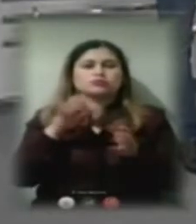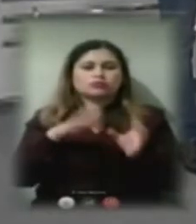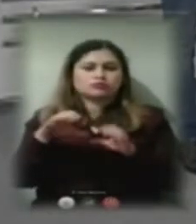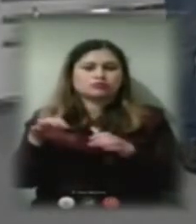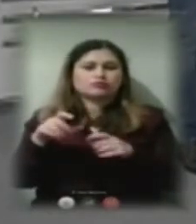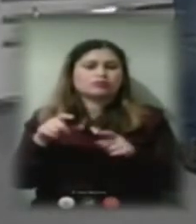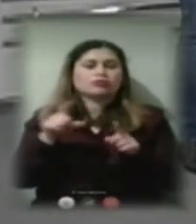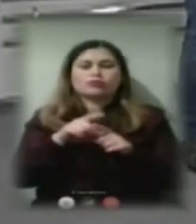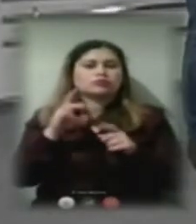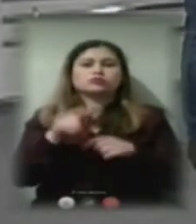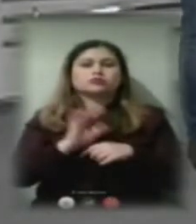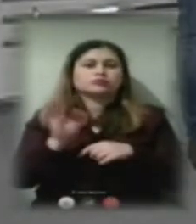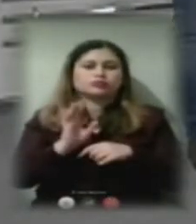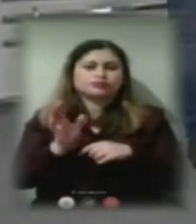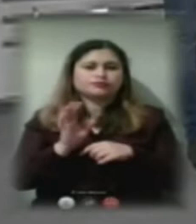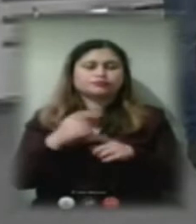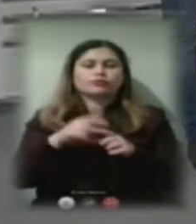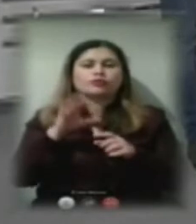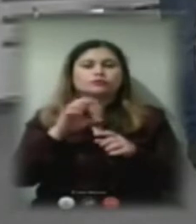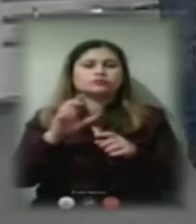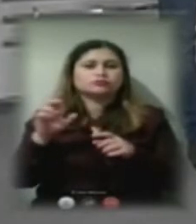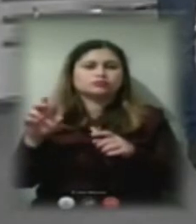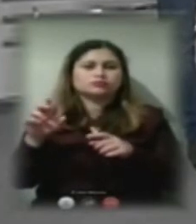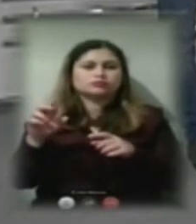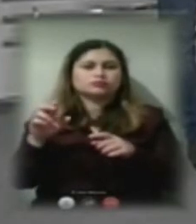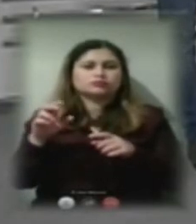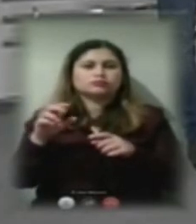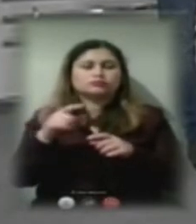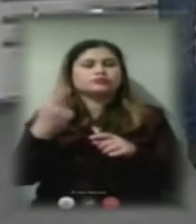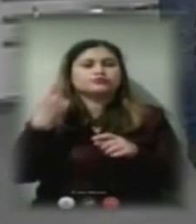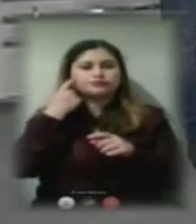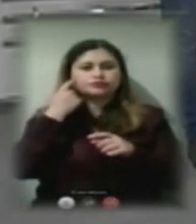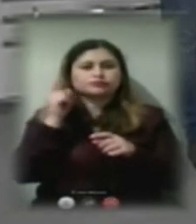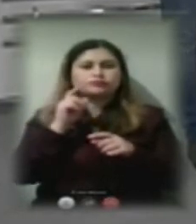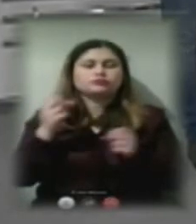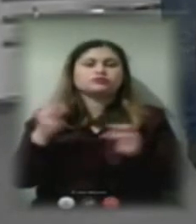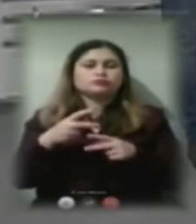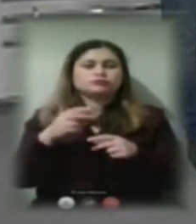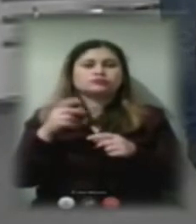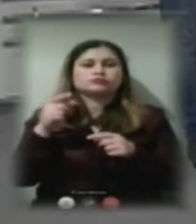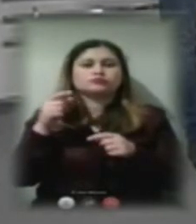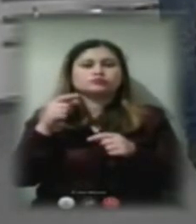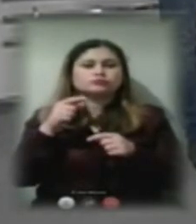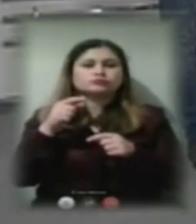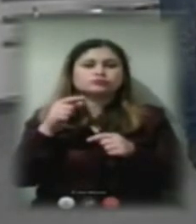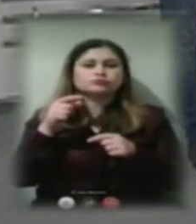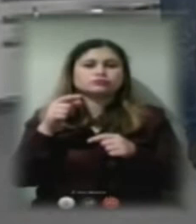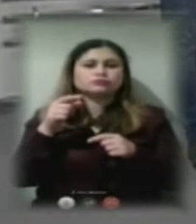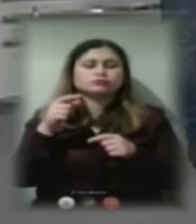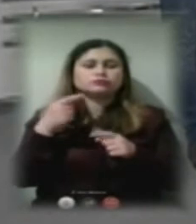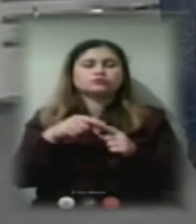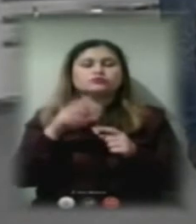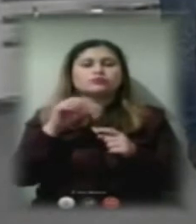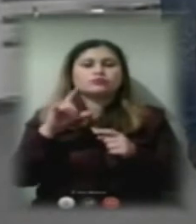означає. ОСББ, яке, ну ви ж чули фахівця з ТЕЦ, це механізму